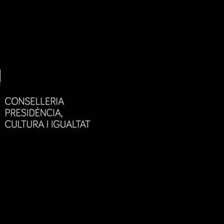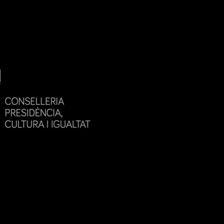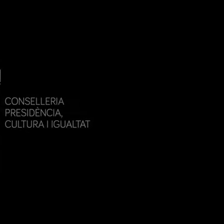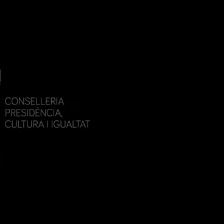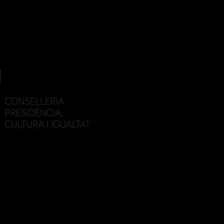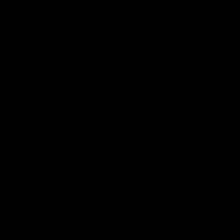pescar. aca aca aca aca Gràcies.